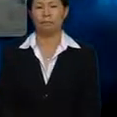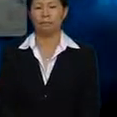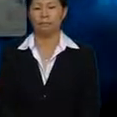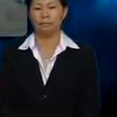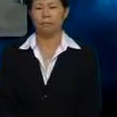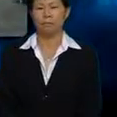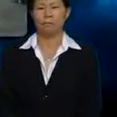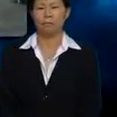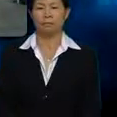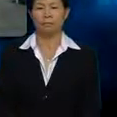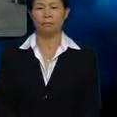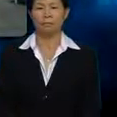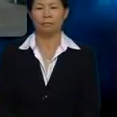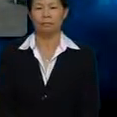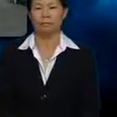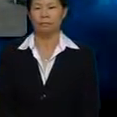Terima